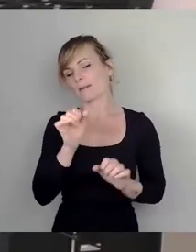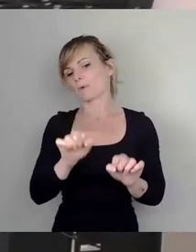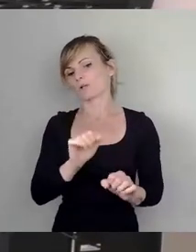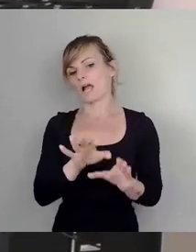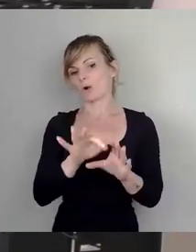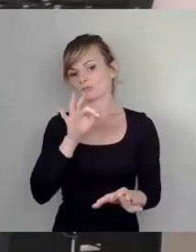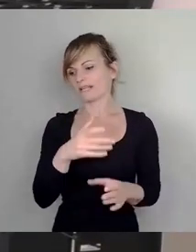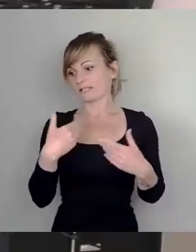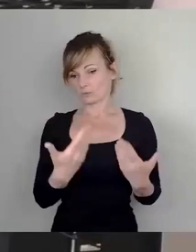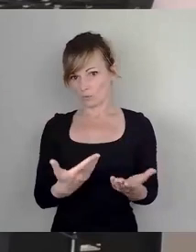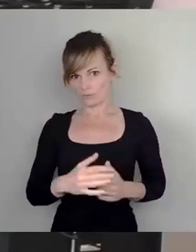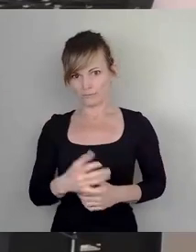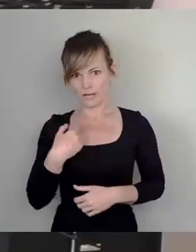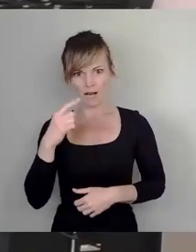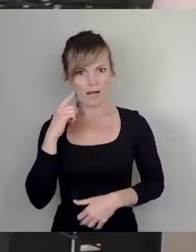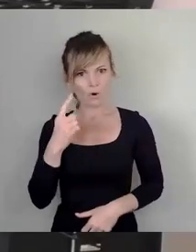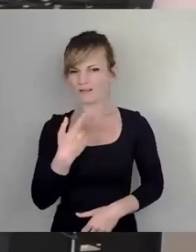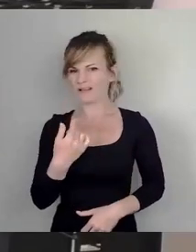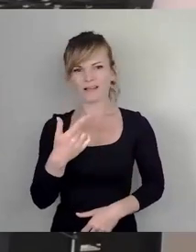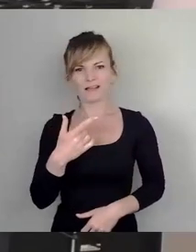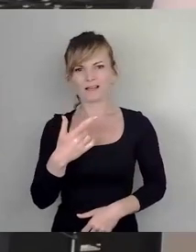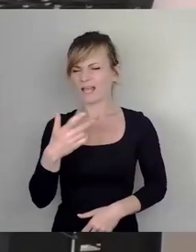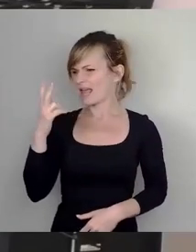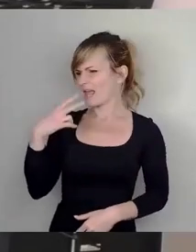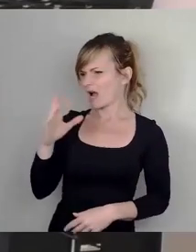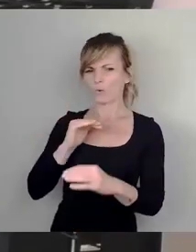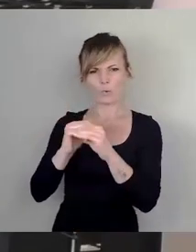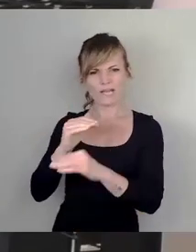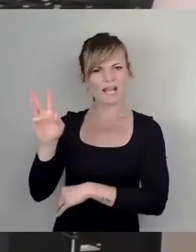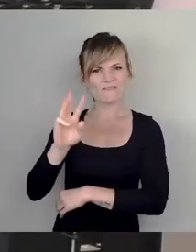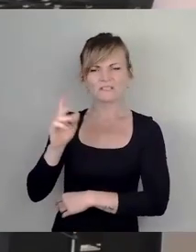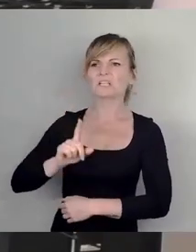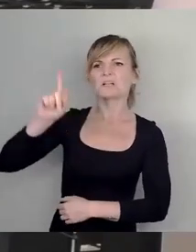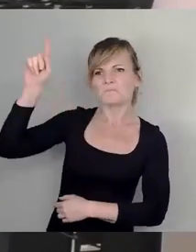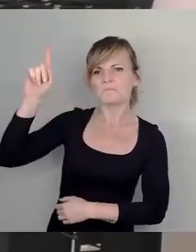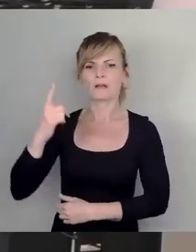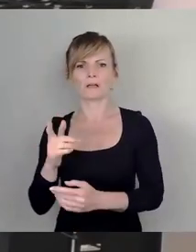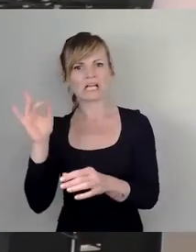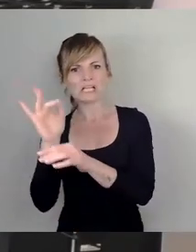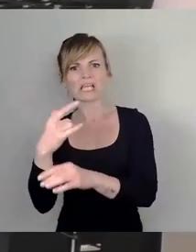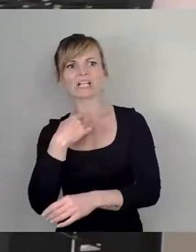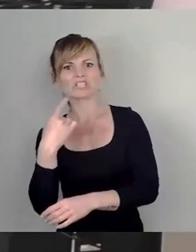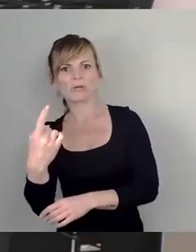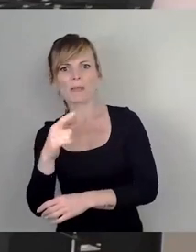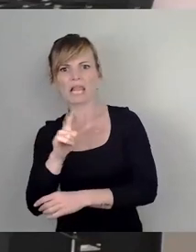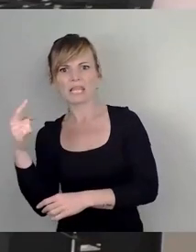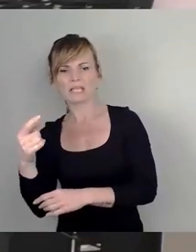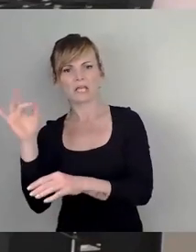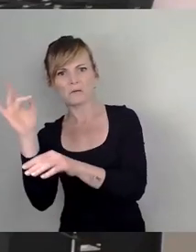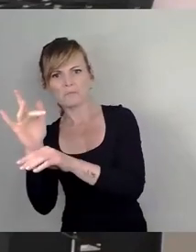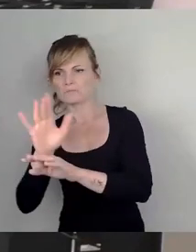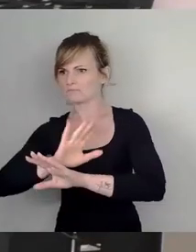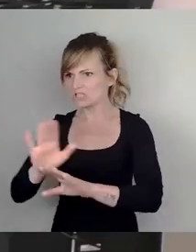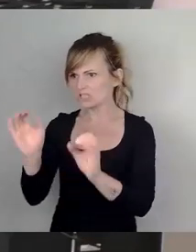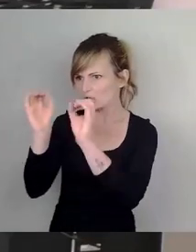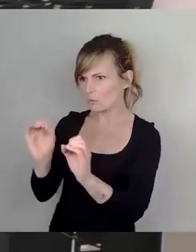ich glaube, es gab weder eine Wortmeldung von Herrn Kollegen Wirz noch eine Gegenstimme von der Linken. Also insofern finde ich es ein bisschen